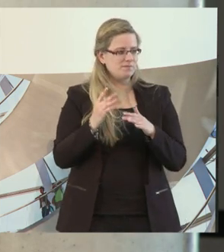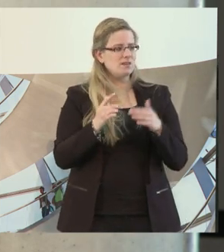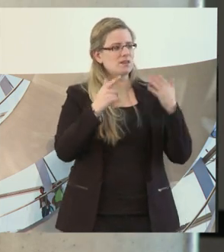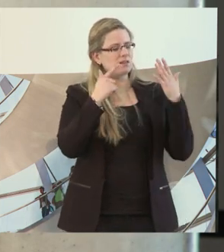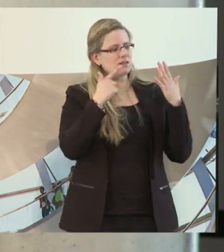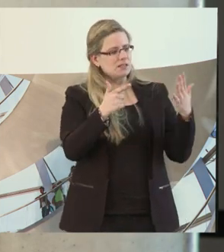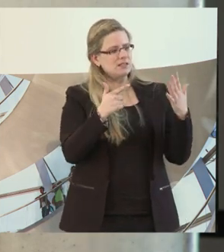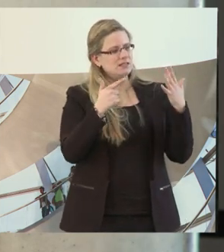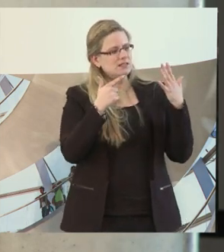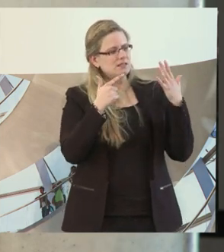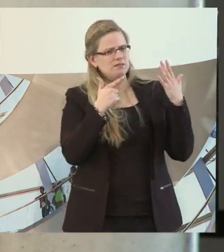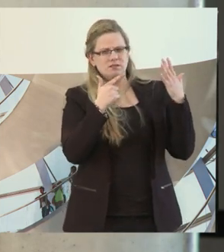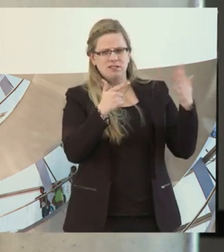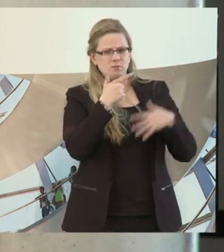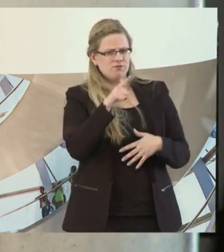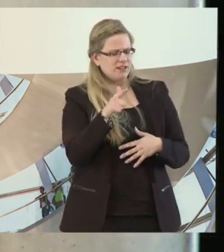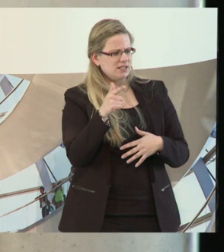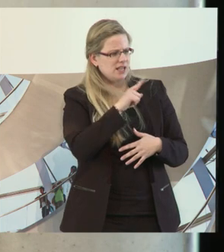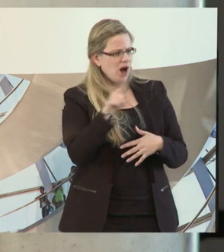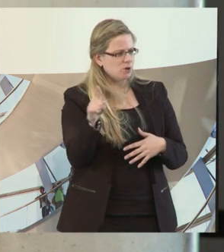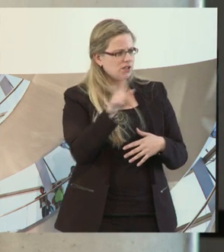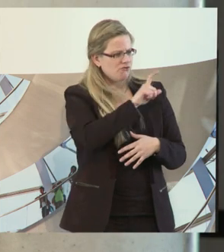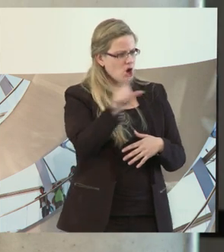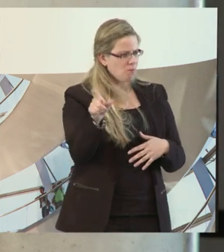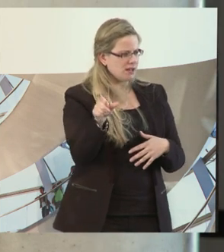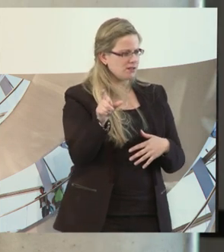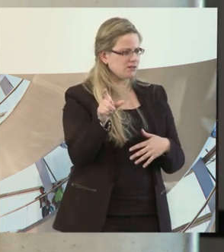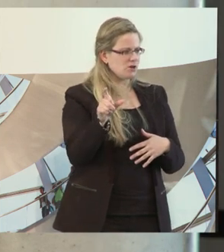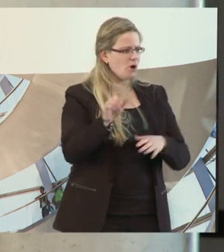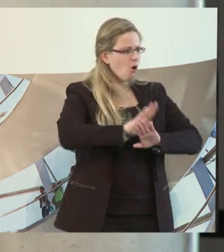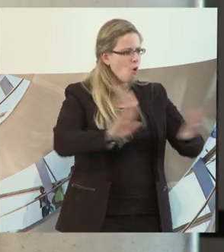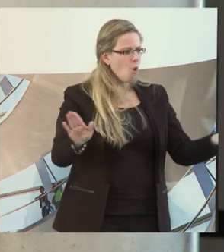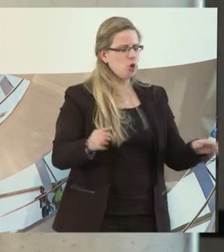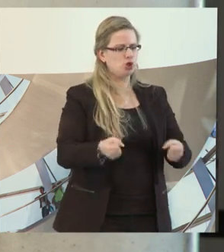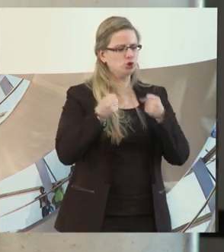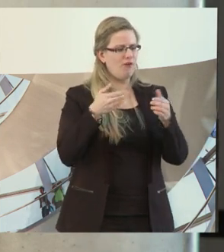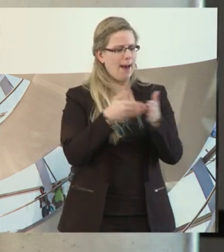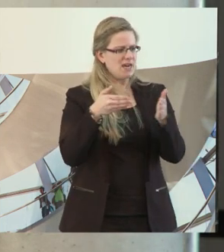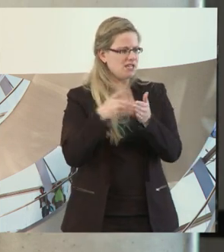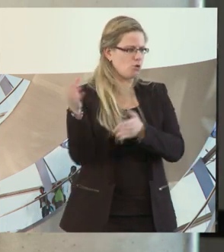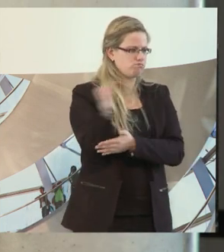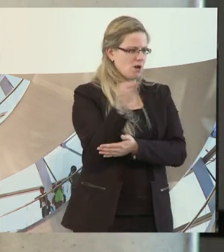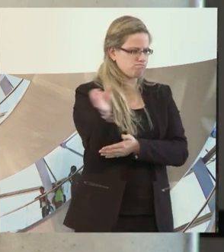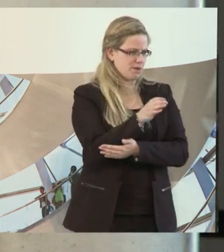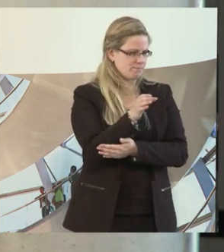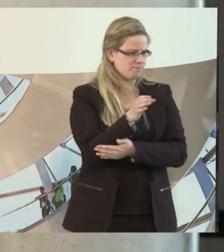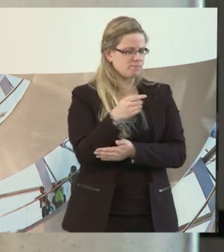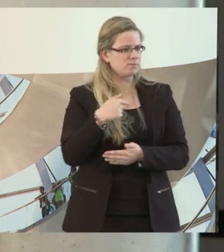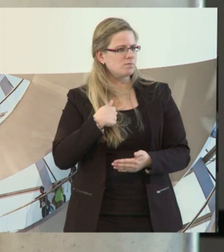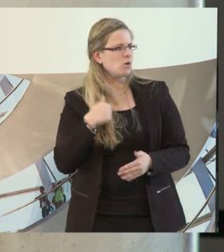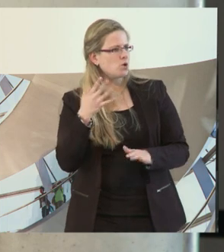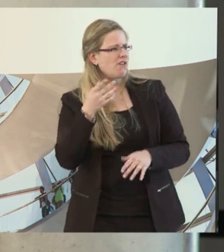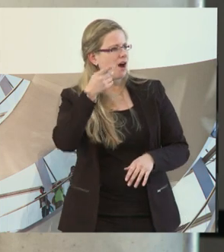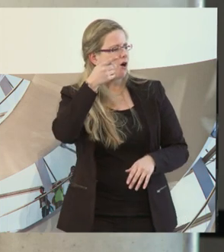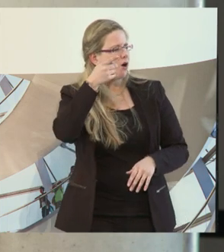.000 Firmen haben, die keinen einzigen Schwerbehinderten Beschäftigten in Deutschland, Beschäftigungspflichtige. Ich bekomme mit, dass ungefähr 100